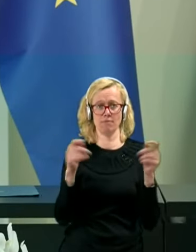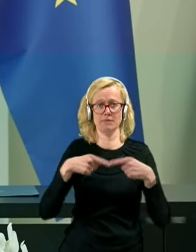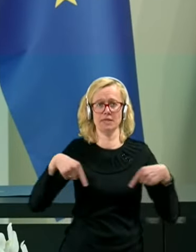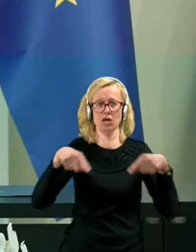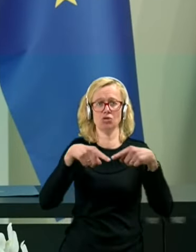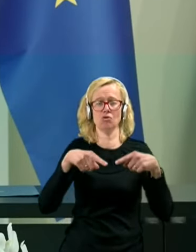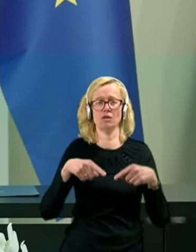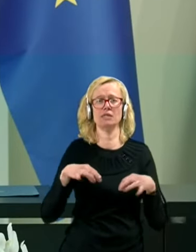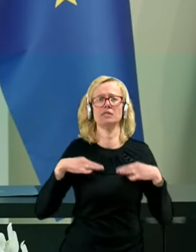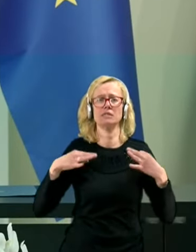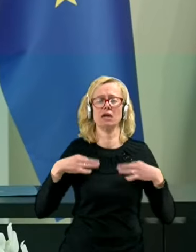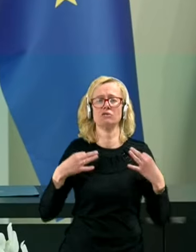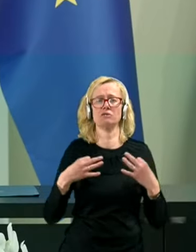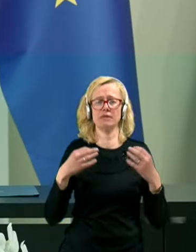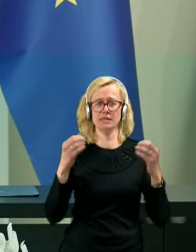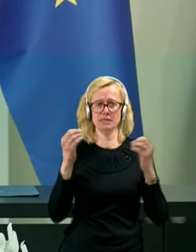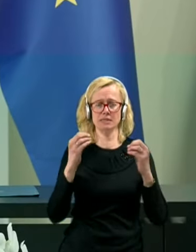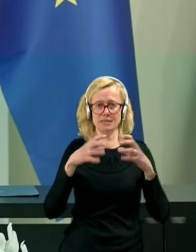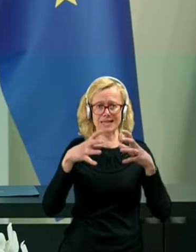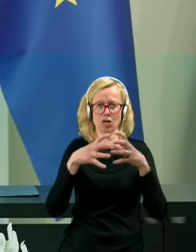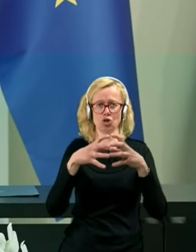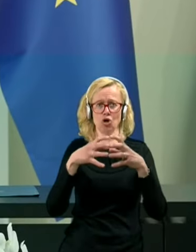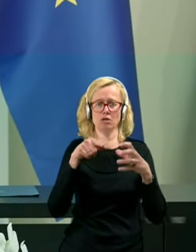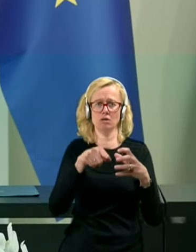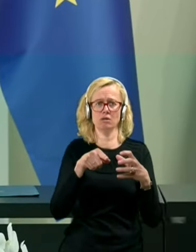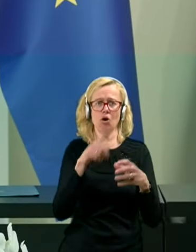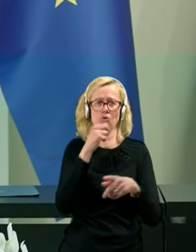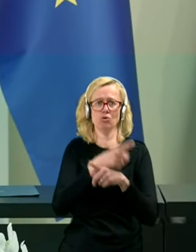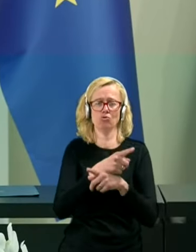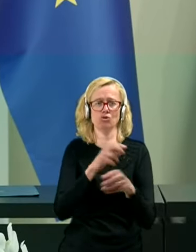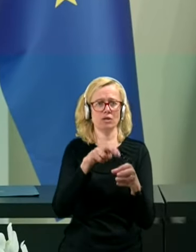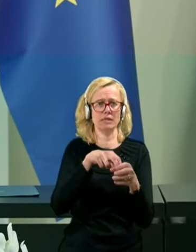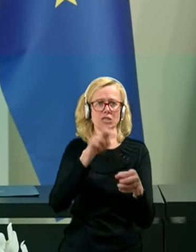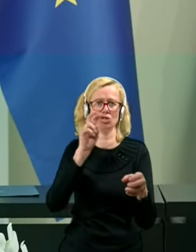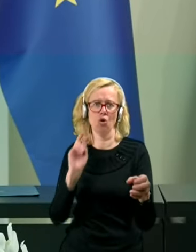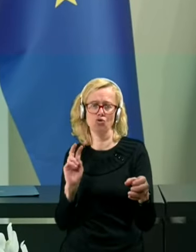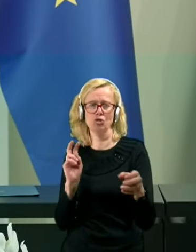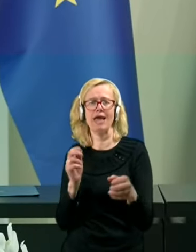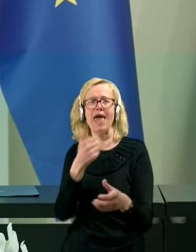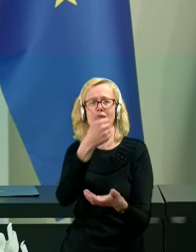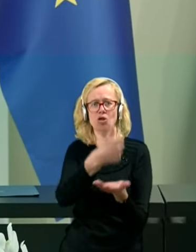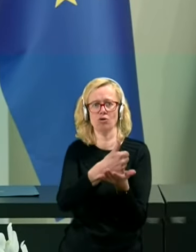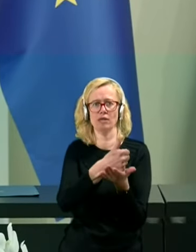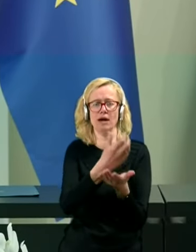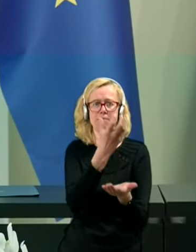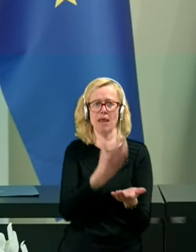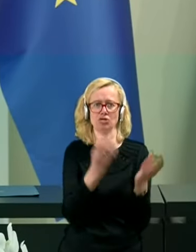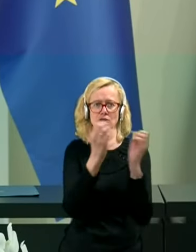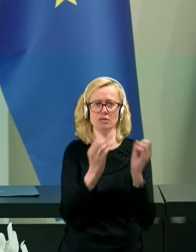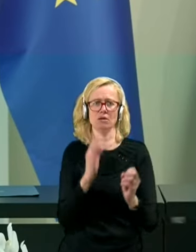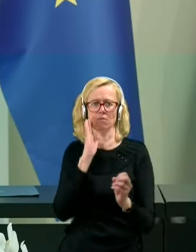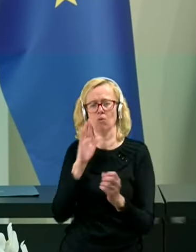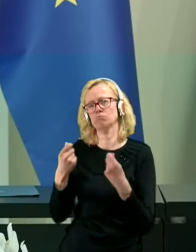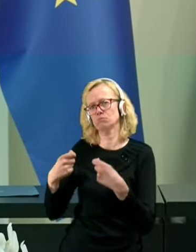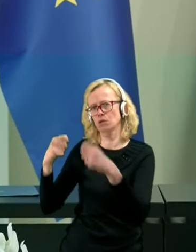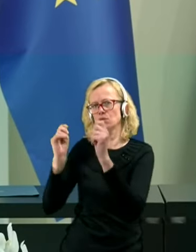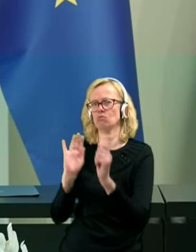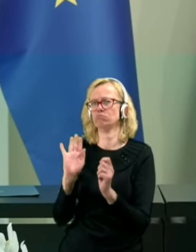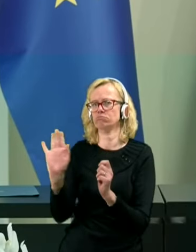Zdravstveni sektor se je odločil, da se izloči iz enodnega plačnega sistema in se bo zgradil nov